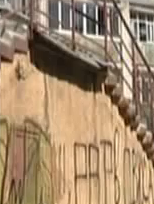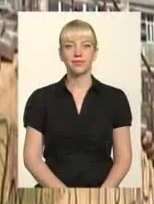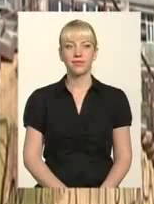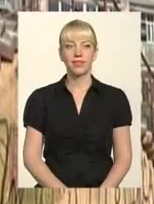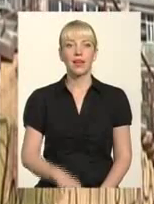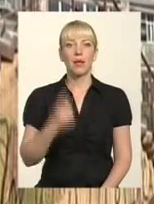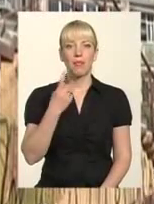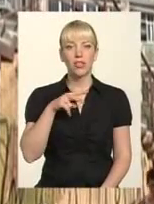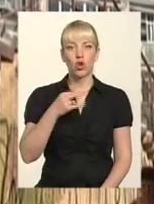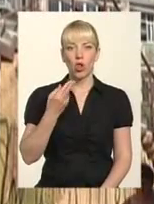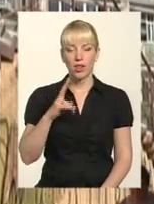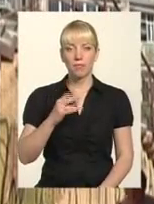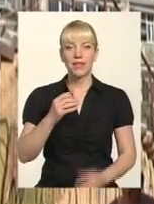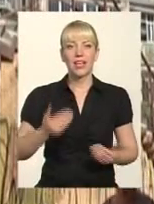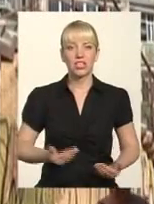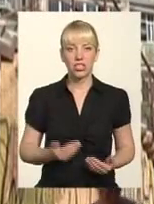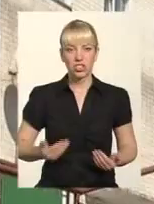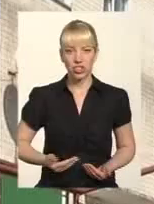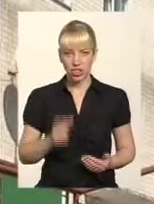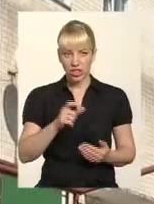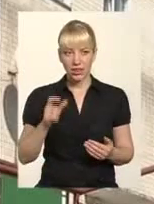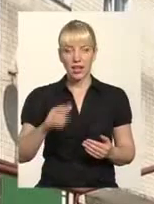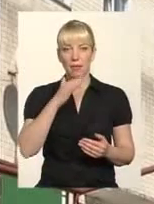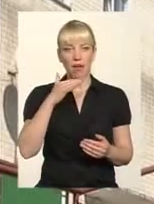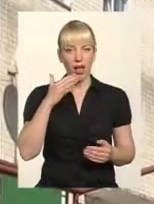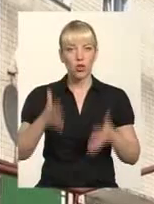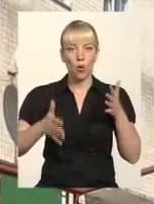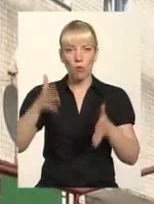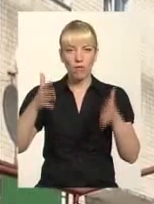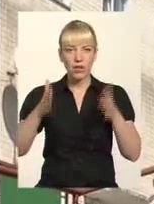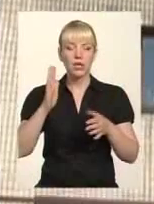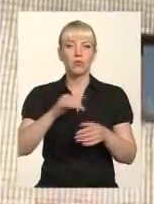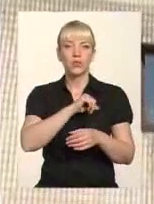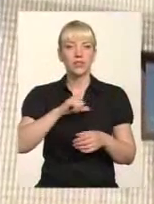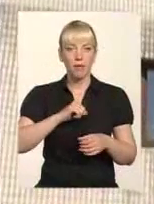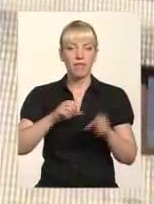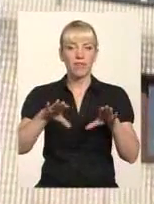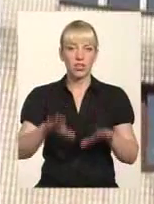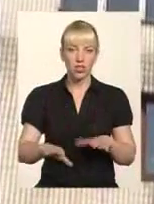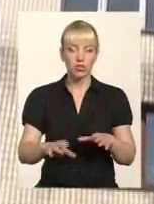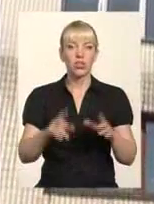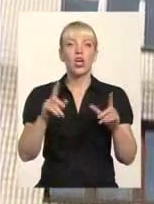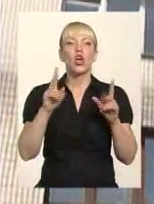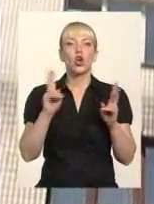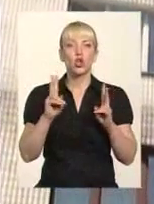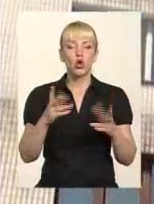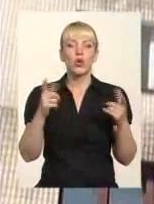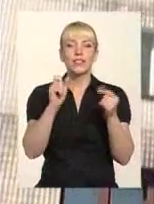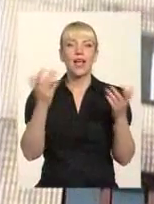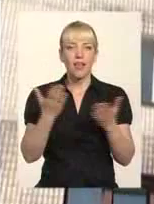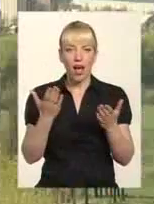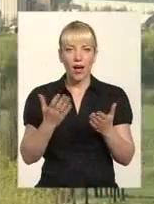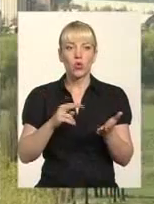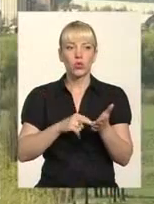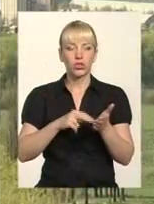З 1 липня жителі багатоповерхівок, за словами комунальників, зможуть вирішувати самі, хто і за яку ціну буде обслуговувати